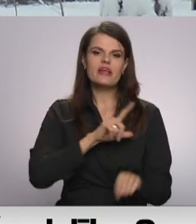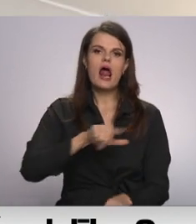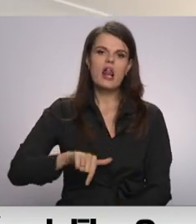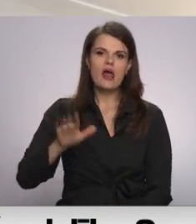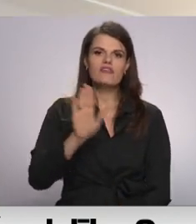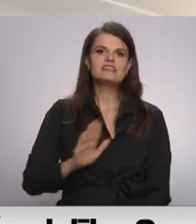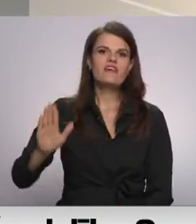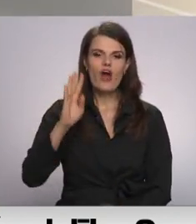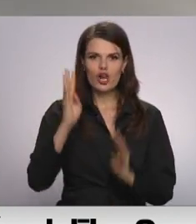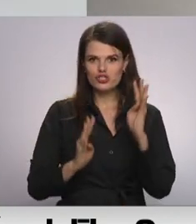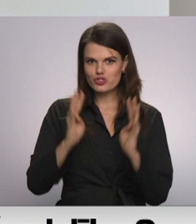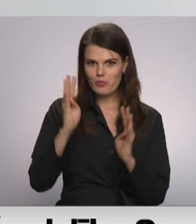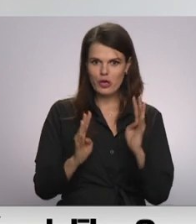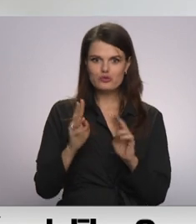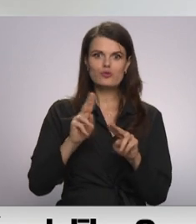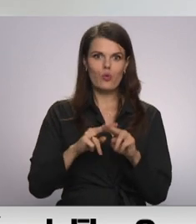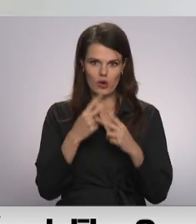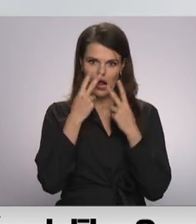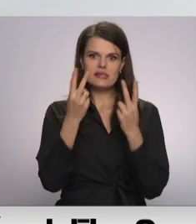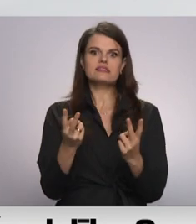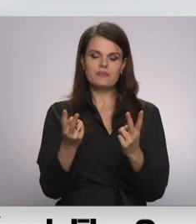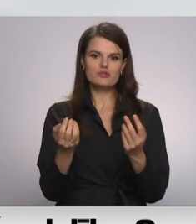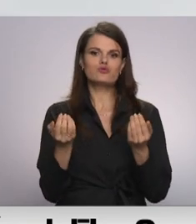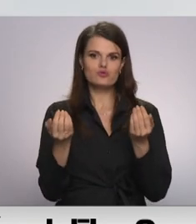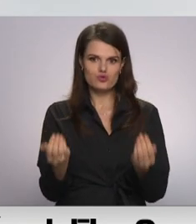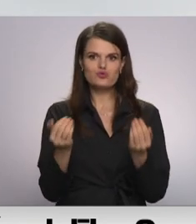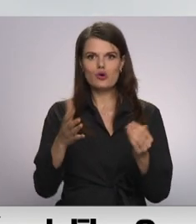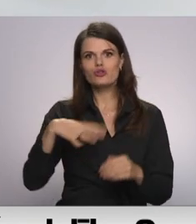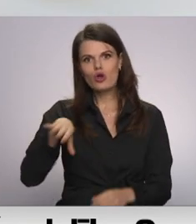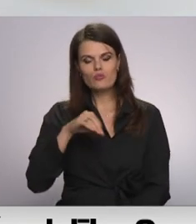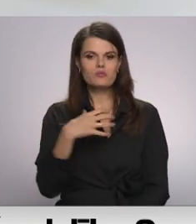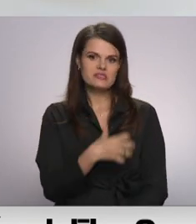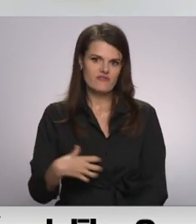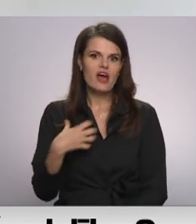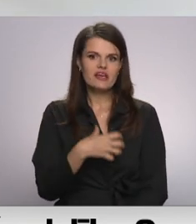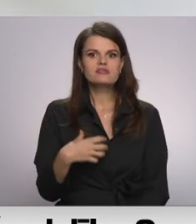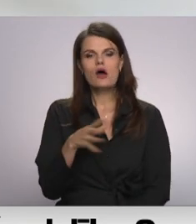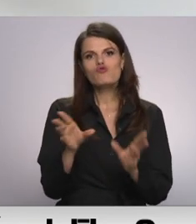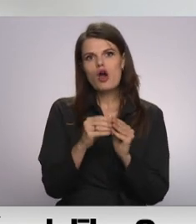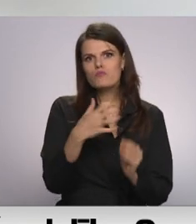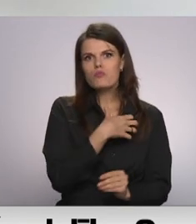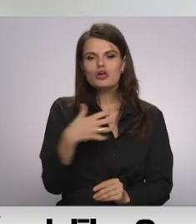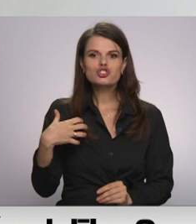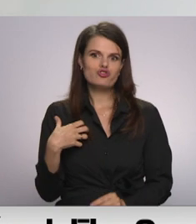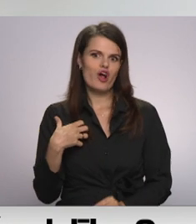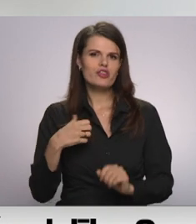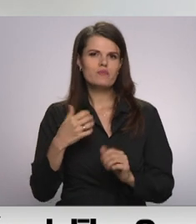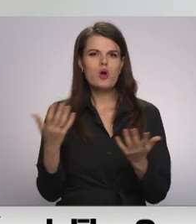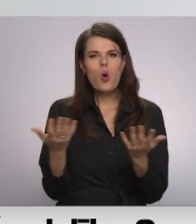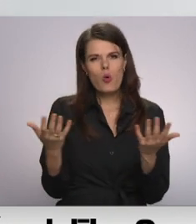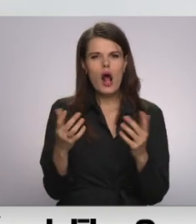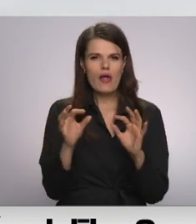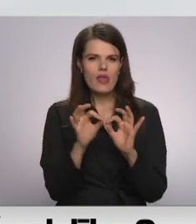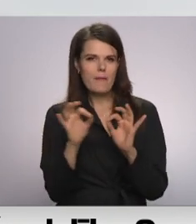meži. Un atsīmēdot šodien mums vajadzētu ar pašvaldību kaut kādā